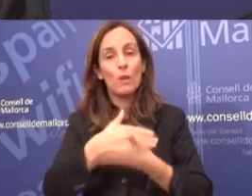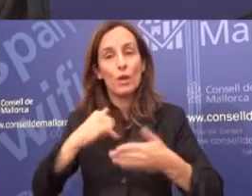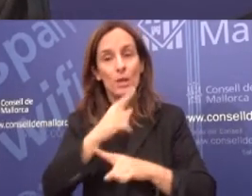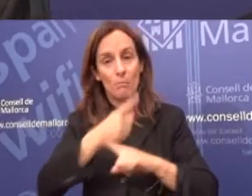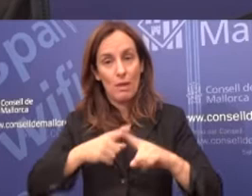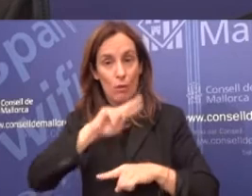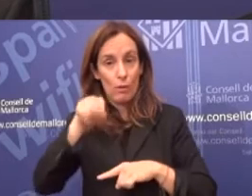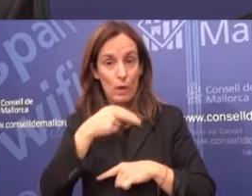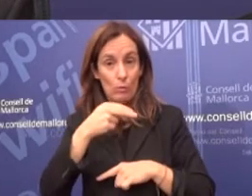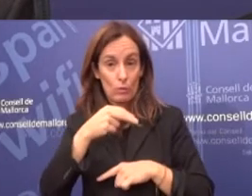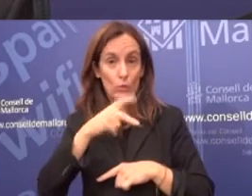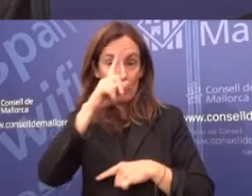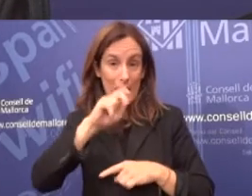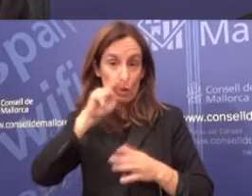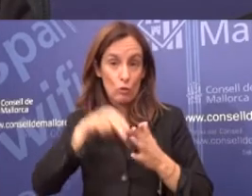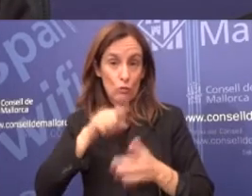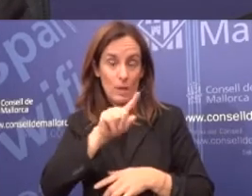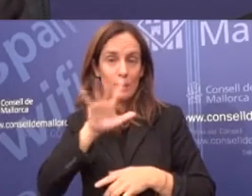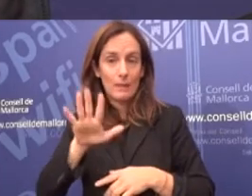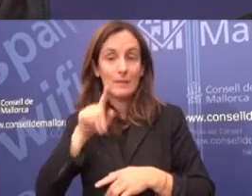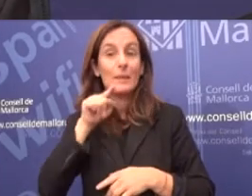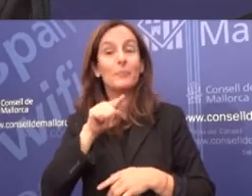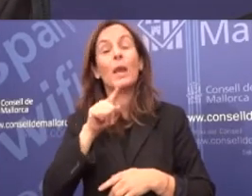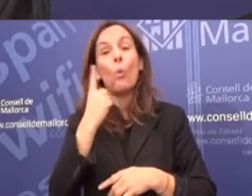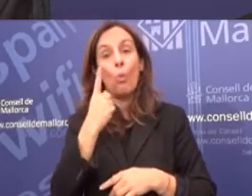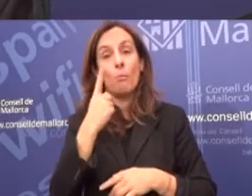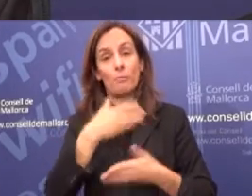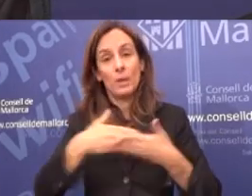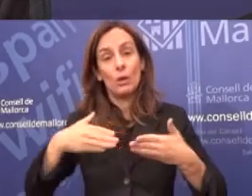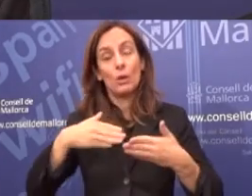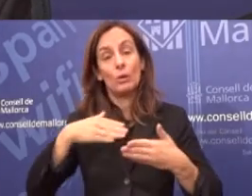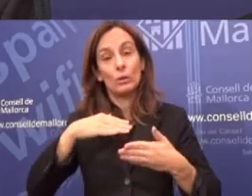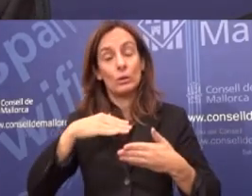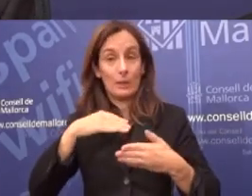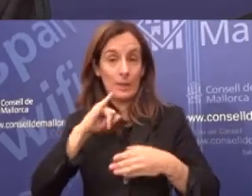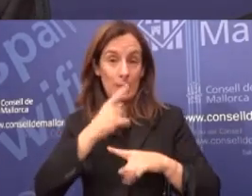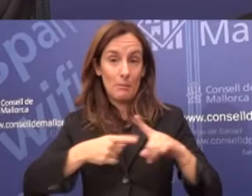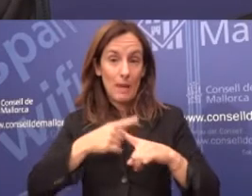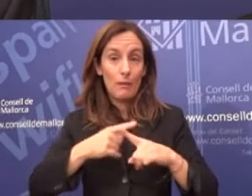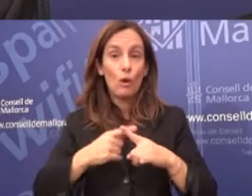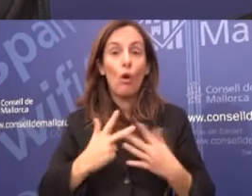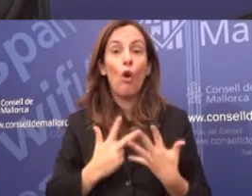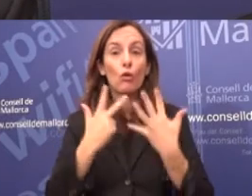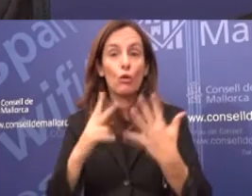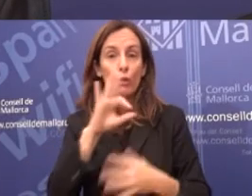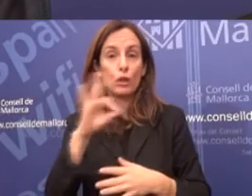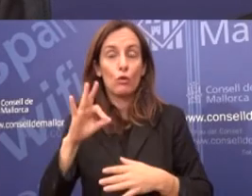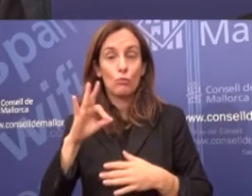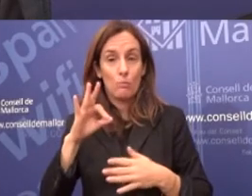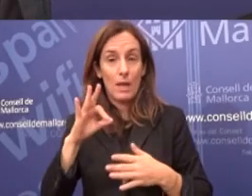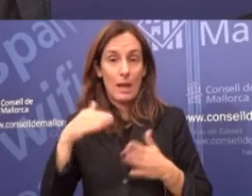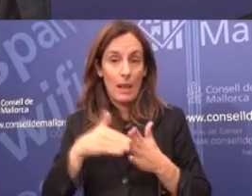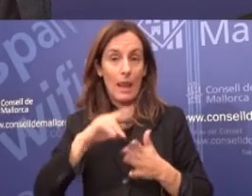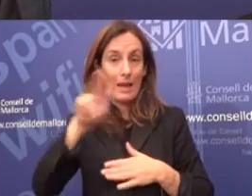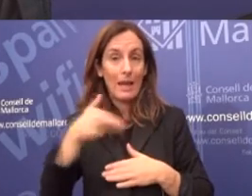'un milió i mig d'euros per 2015 i destacar que d'aquest milió i mig, 800.000 euros aniran